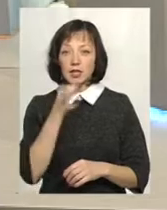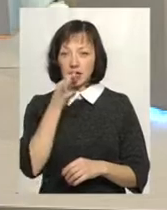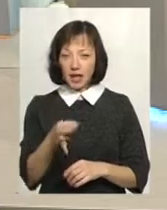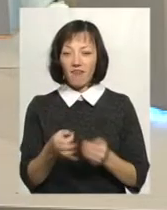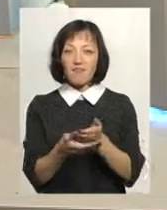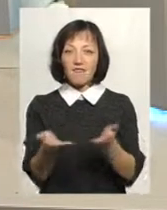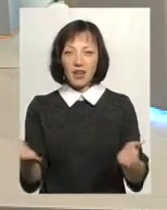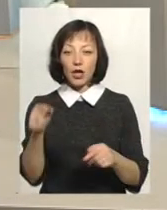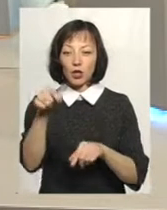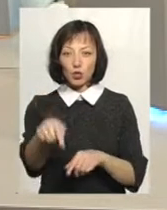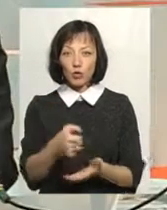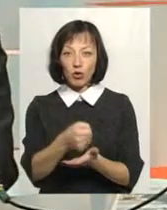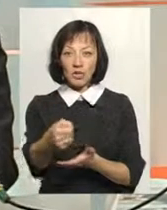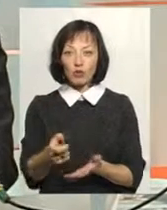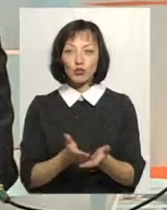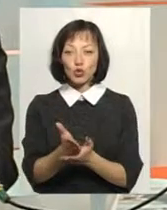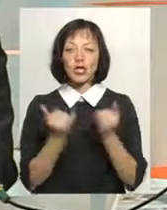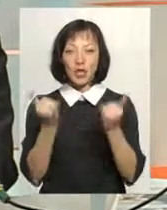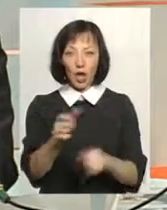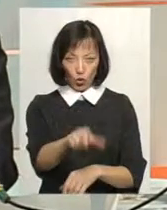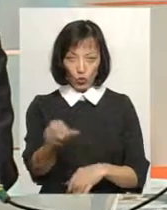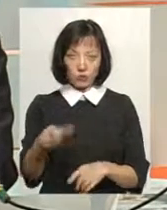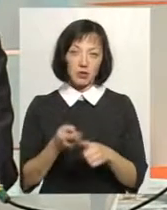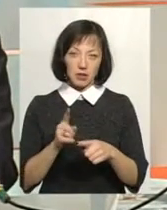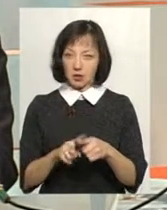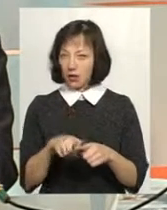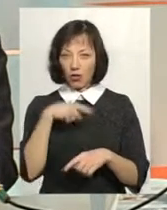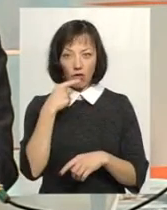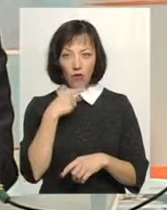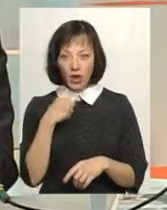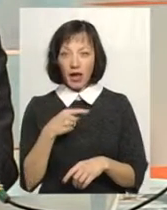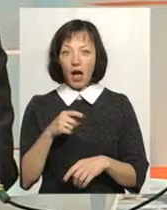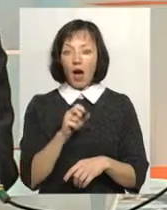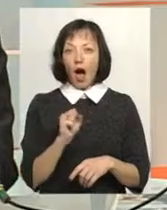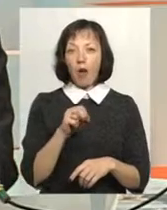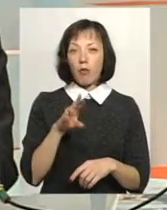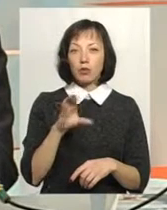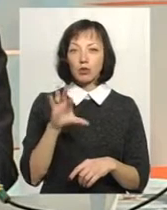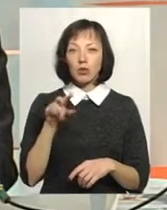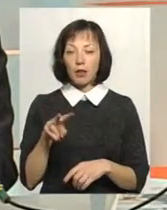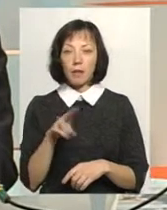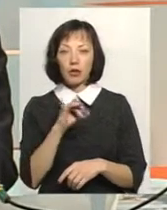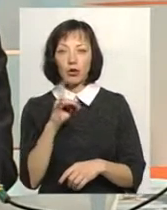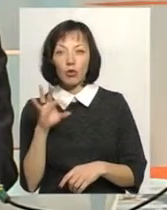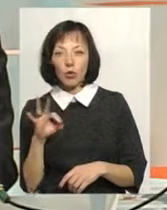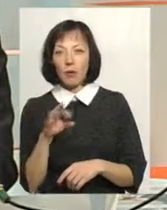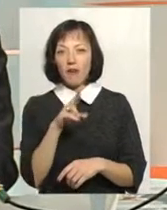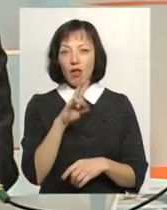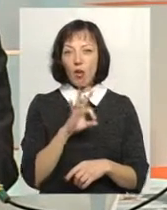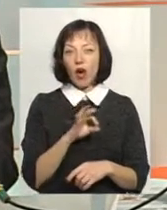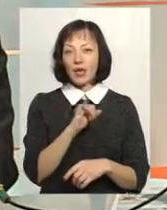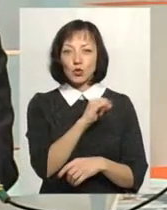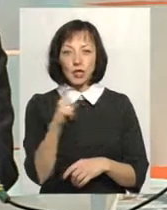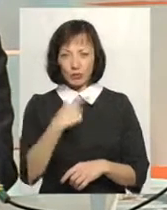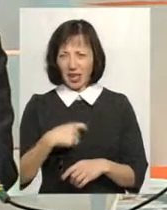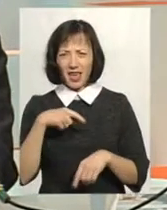ви тут поставлені для того, щоб служити людям. Це говорить апостол Петро, це говорить апостол Павло, це говорить Ісус Христос про